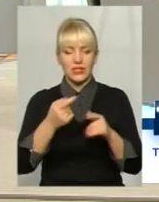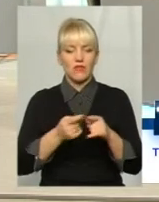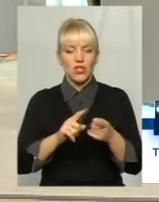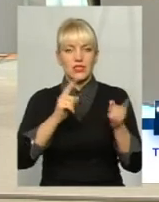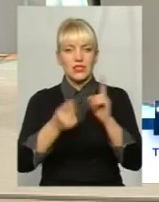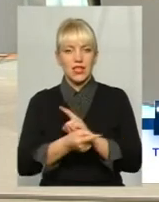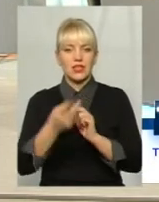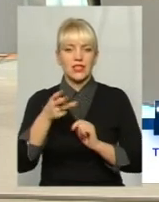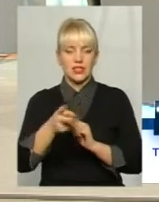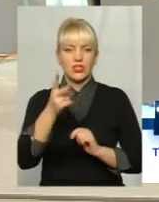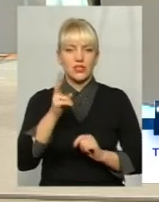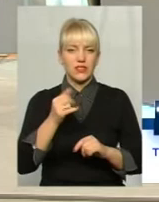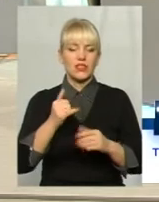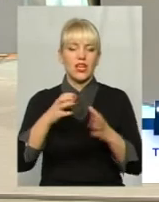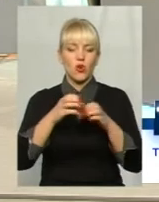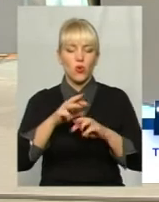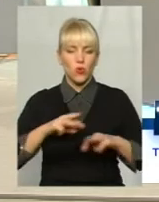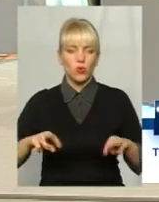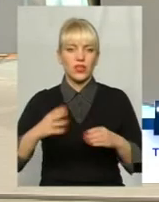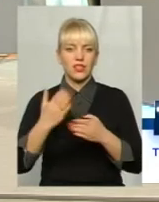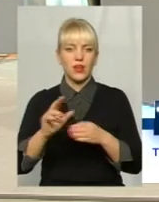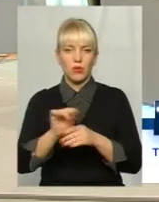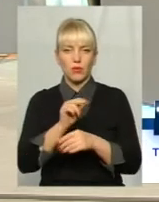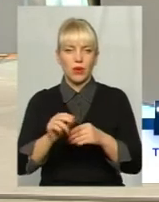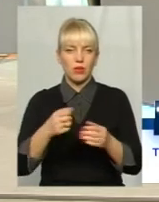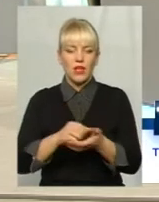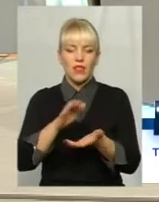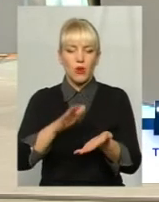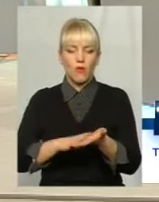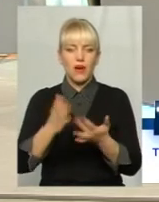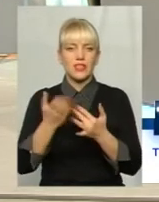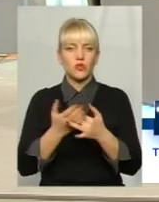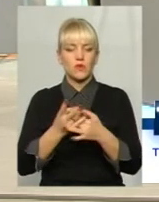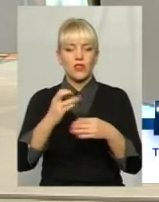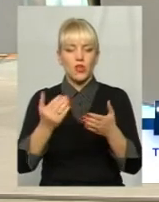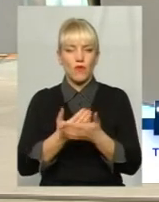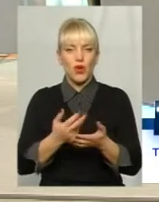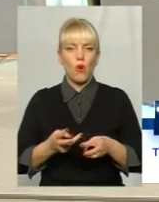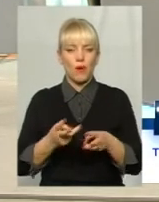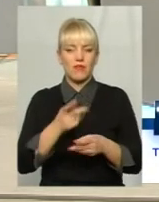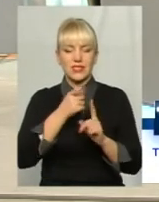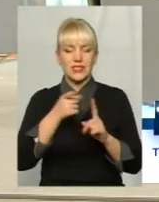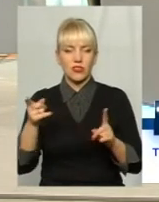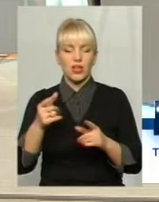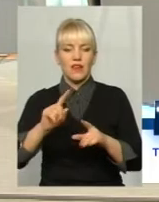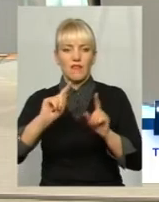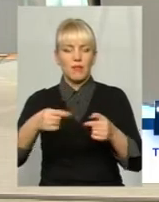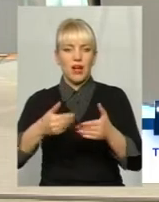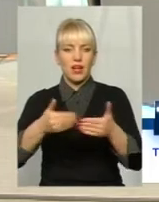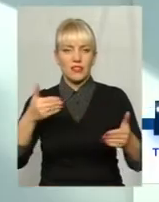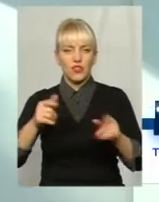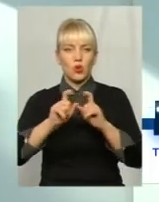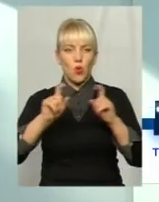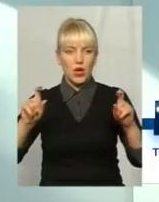зараз уряд вніс деякі поправки, вже нарахування субсидій на новий опальний сезон, вимагають від органів, органів, ну, будемо